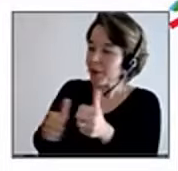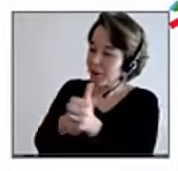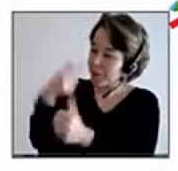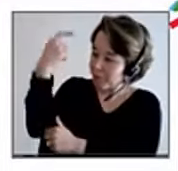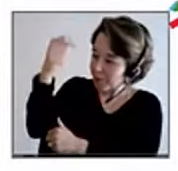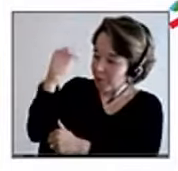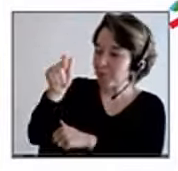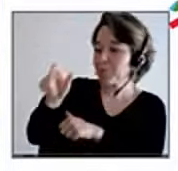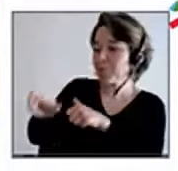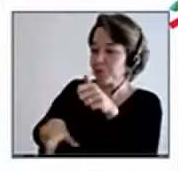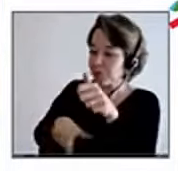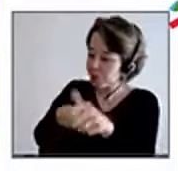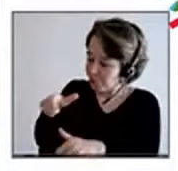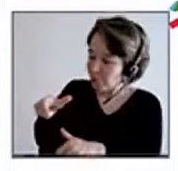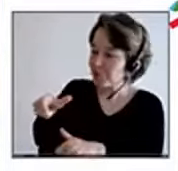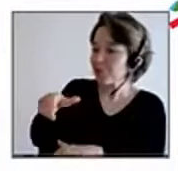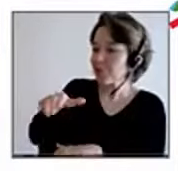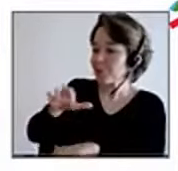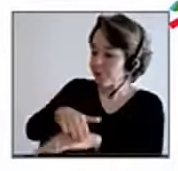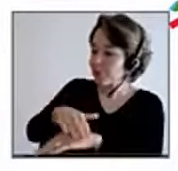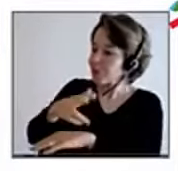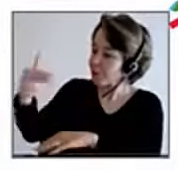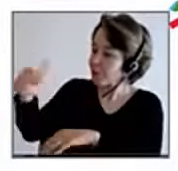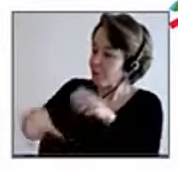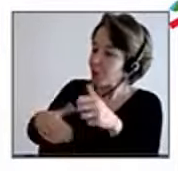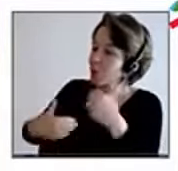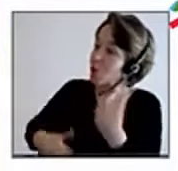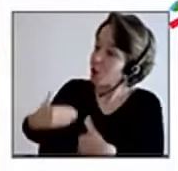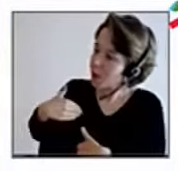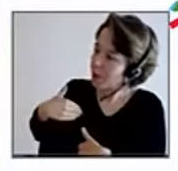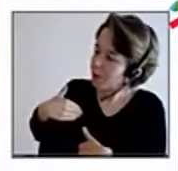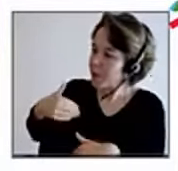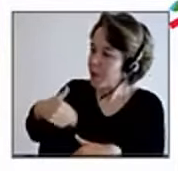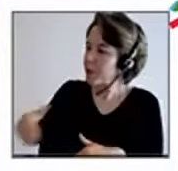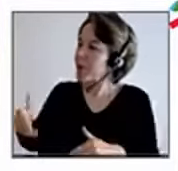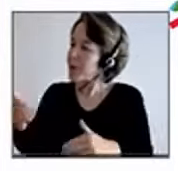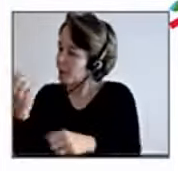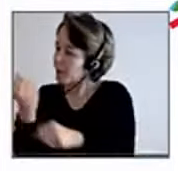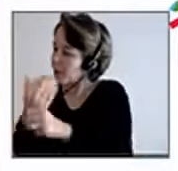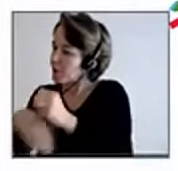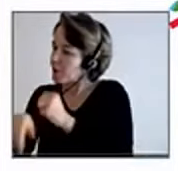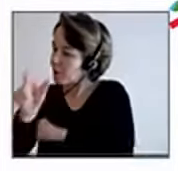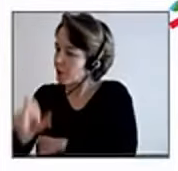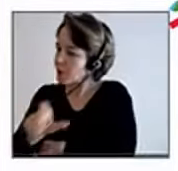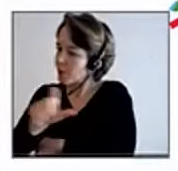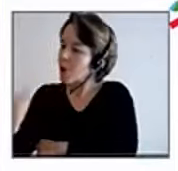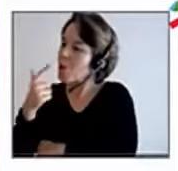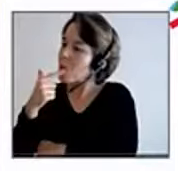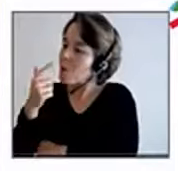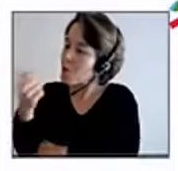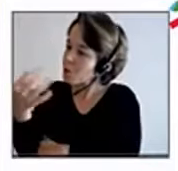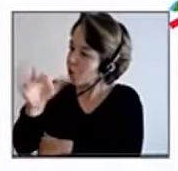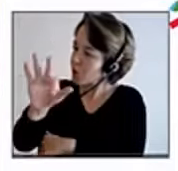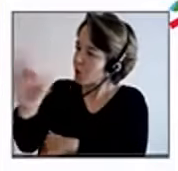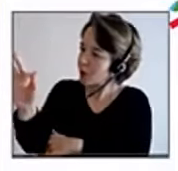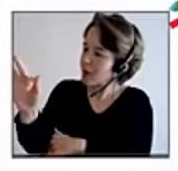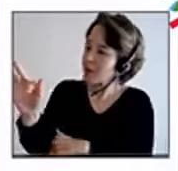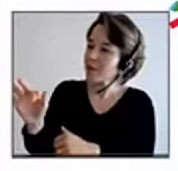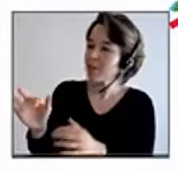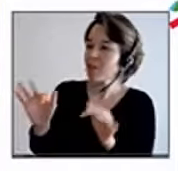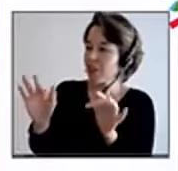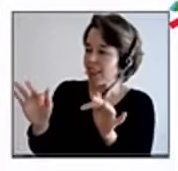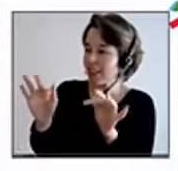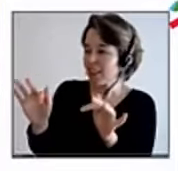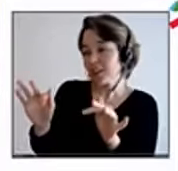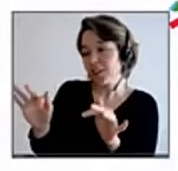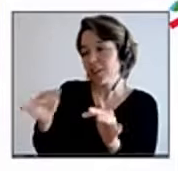projet handicap à la Croix-Rouge française. Vous, à la notion de fraternité, vous préférez celle d'humanité ? Alors, je le dis comme